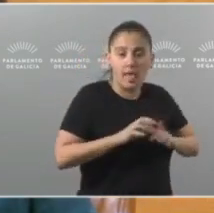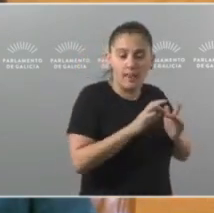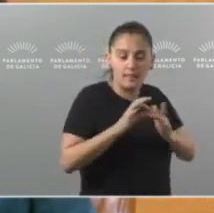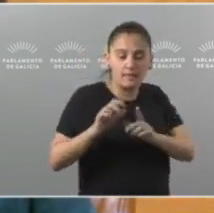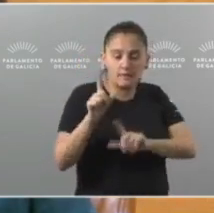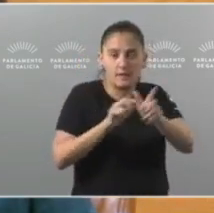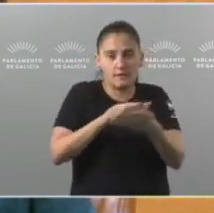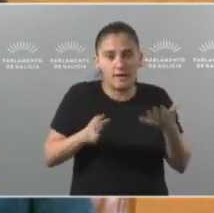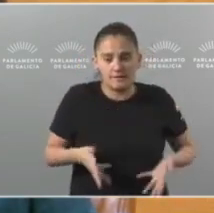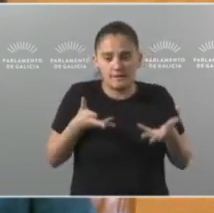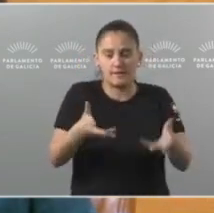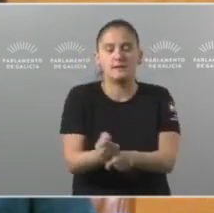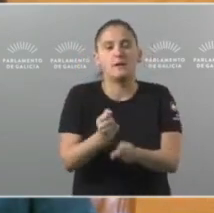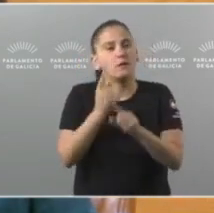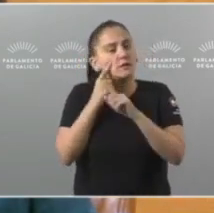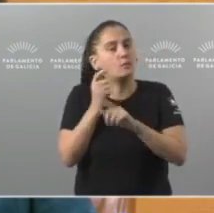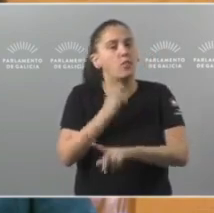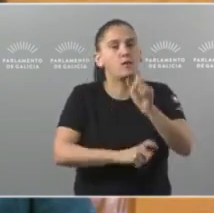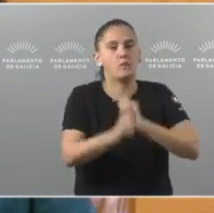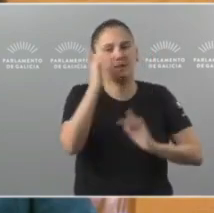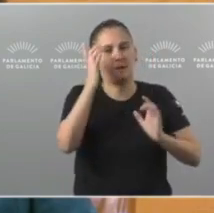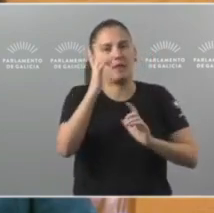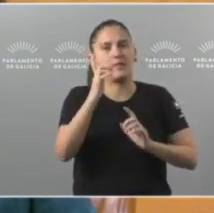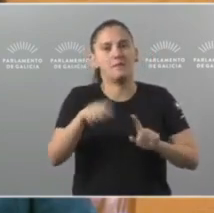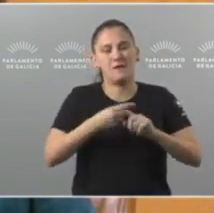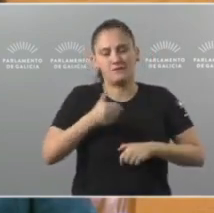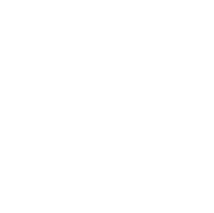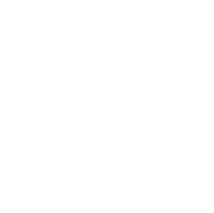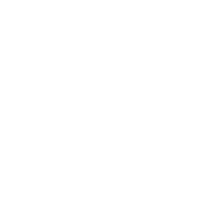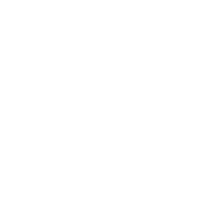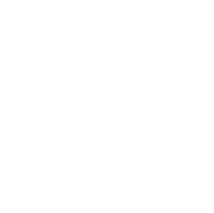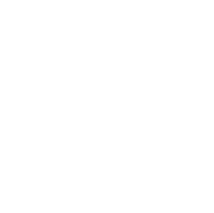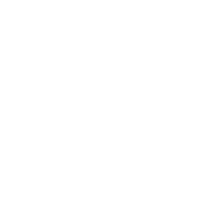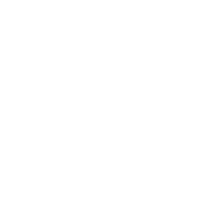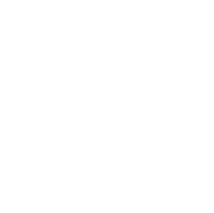traballar para devolverle a esperanza e o futuro aos galegos e as galegas.